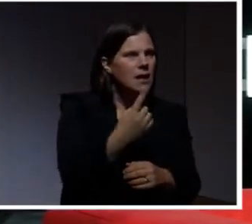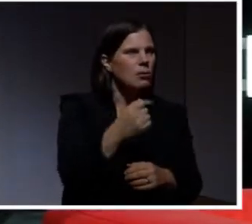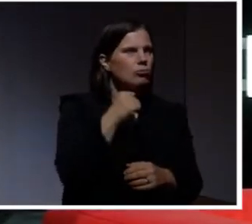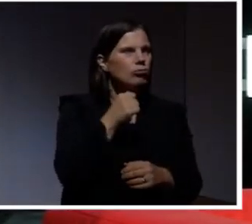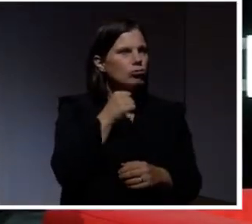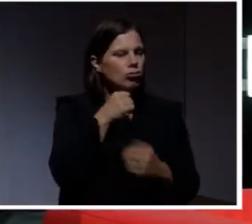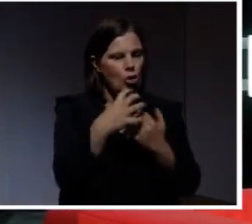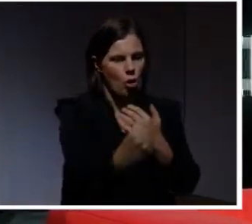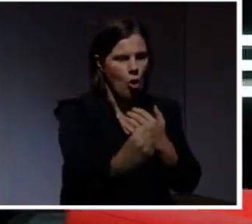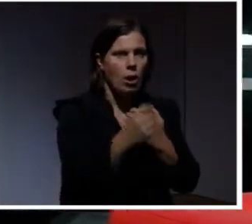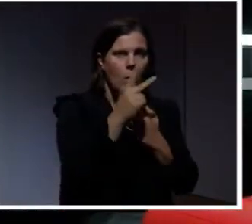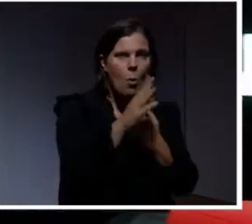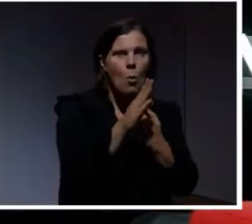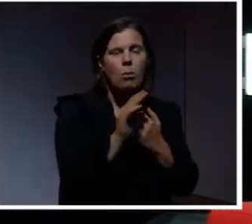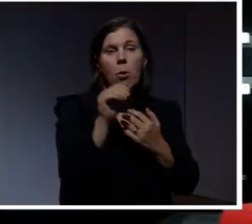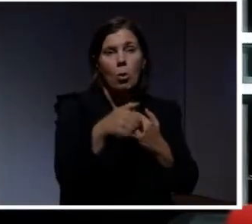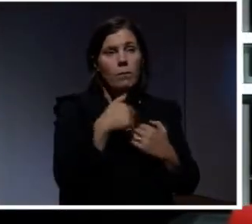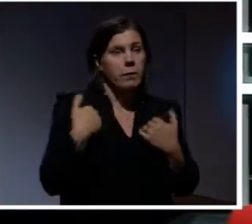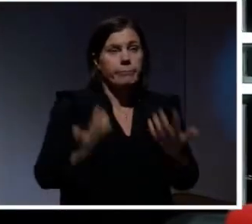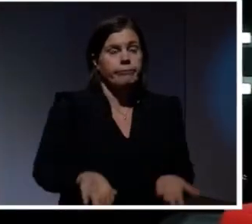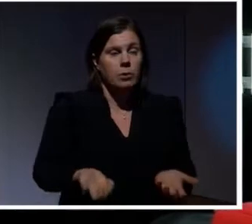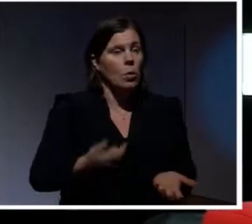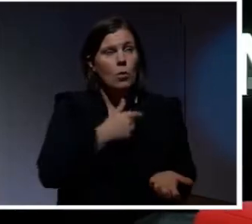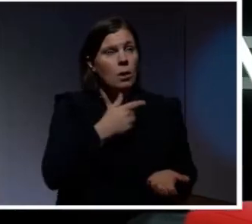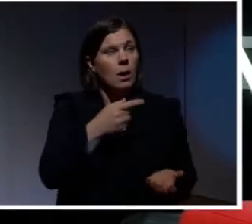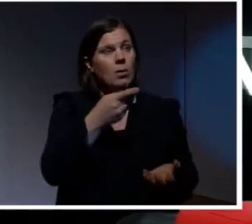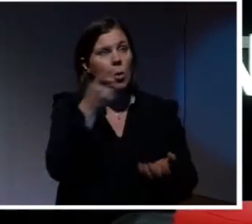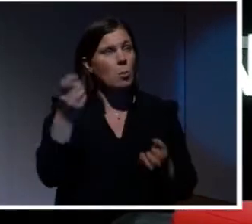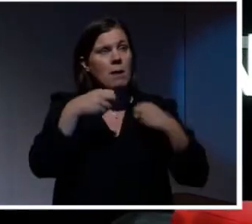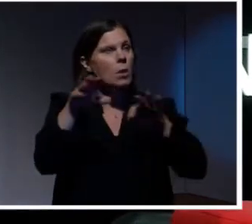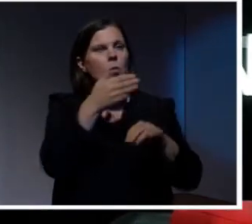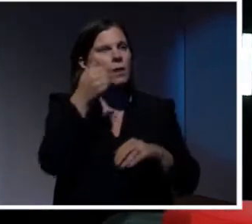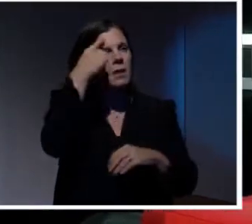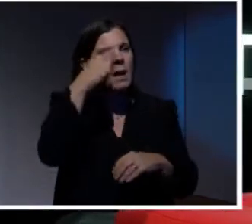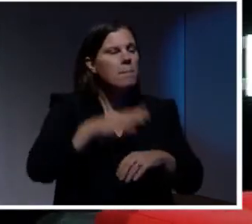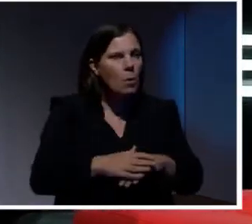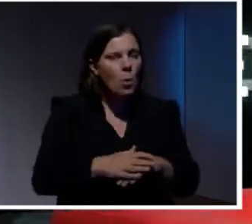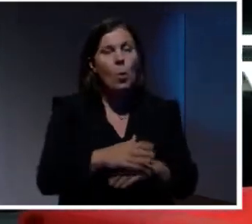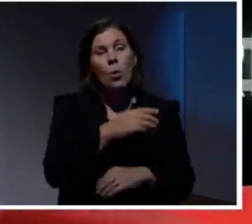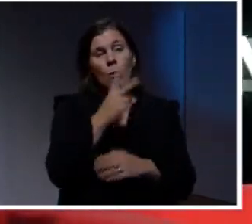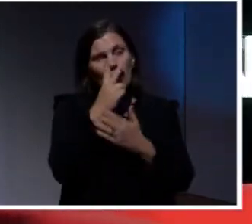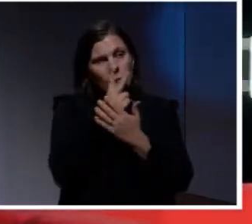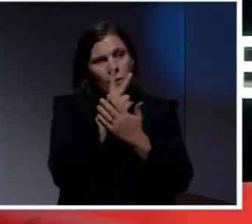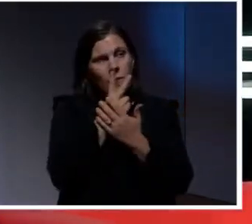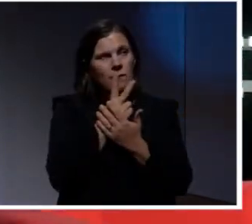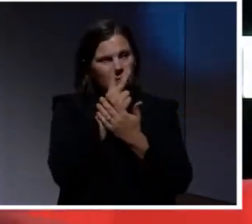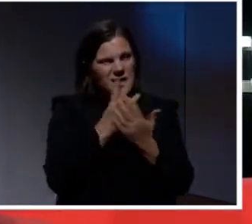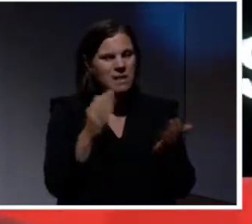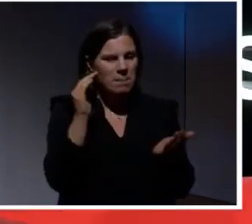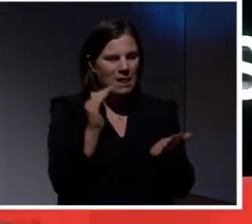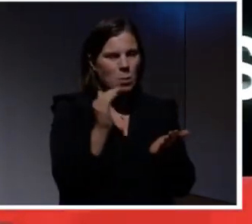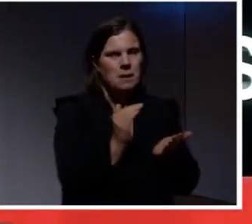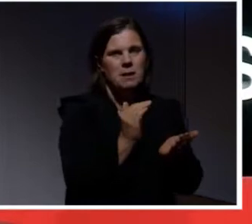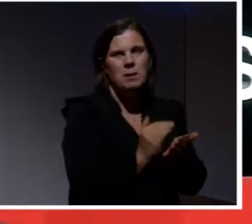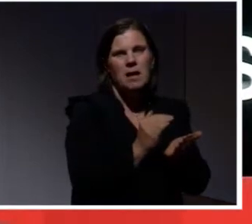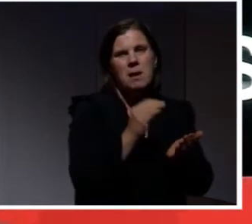eller började exektera saker i bakgrunden utan att vissta om det. Det hade man inte tänkt på. Och man visar oss mindre och mindre i mejlen. Jag är en